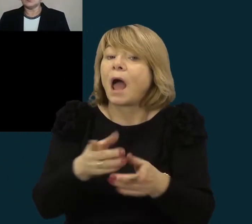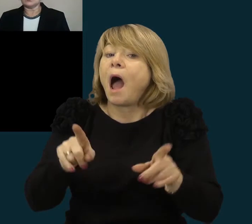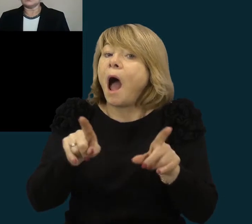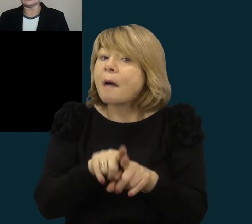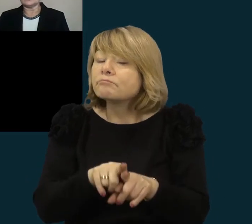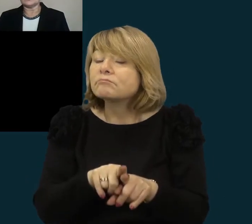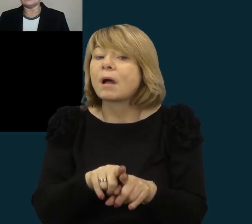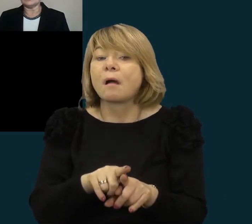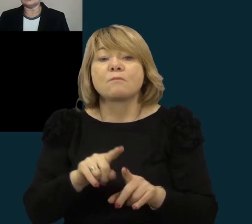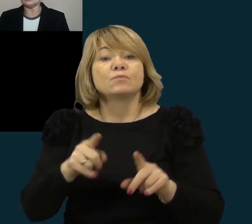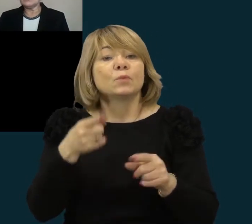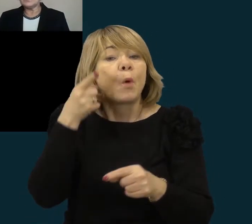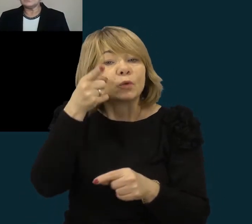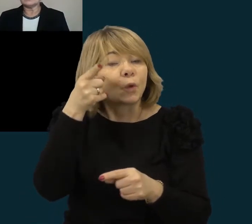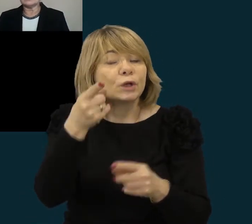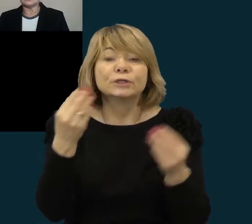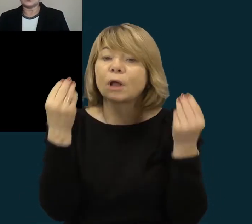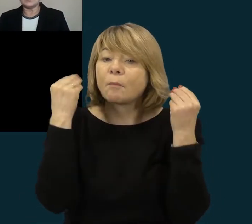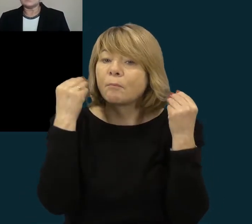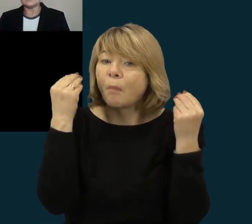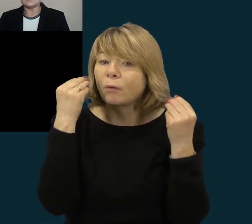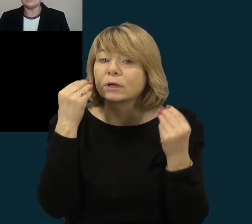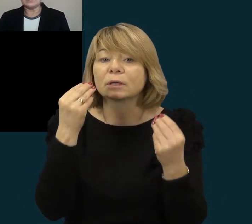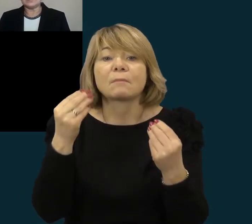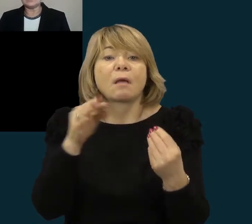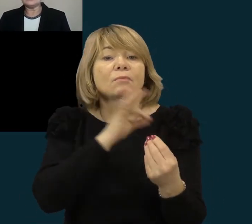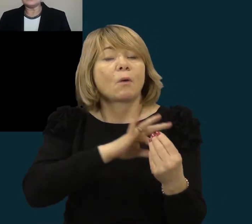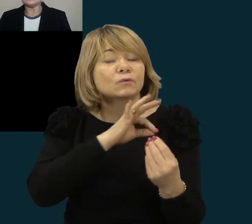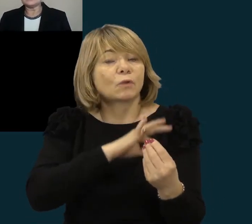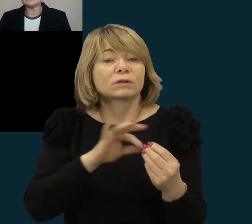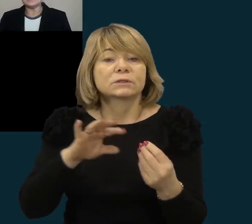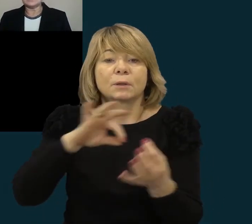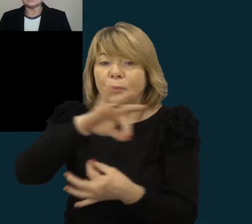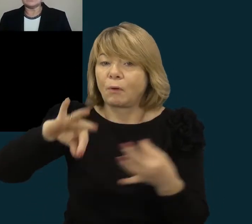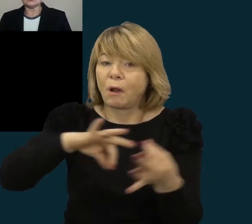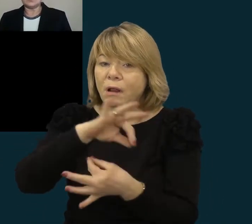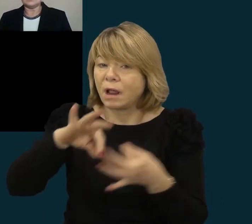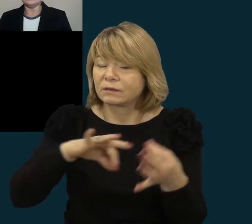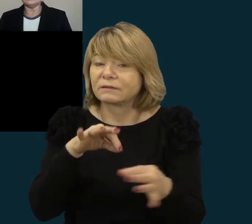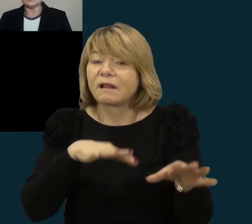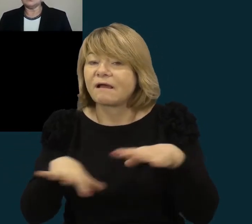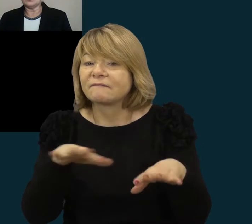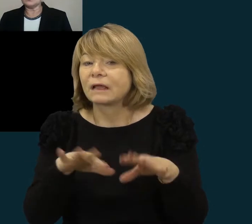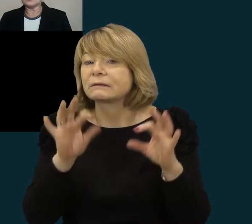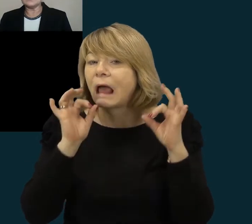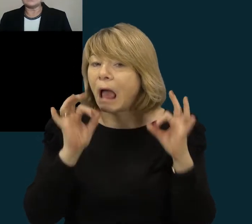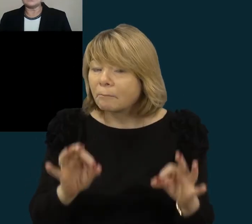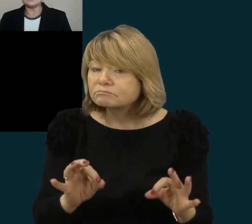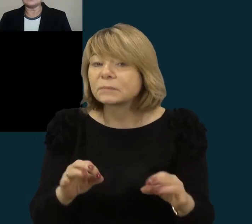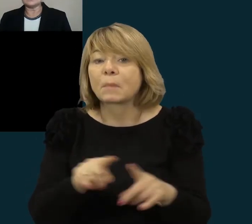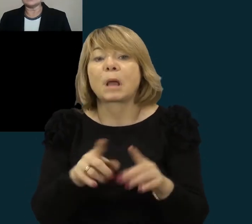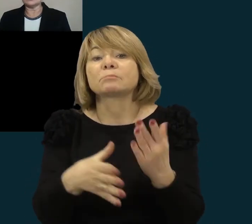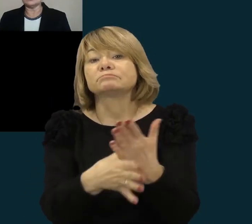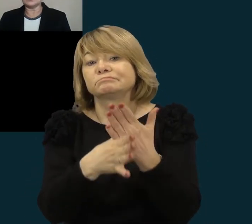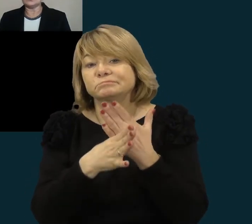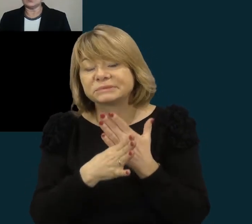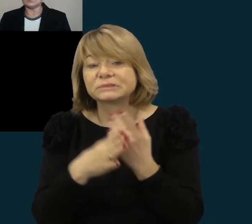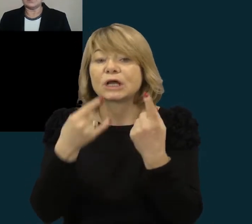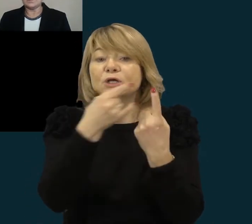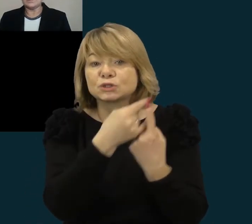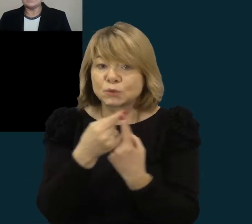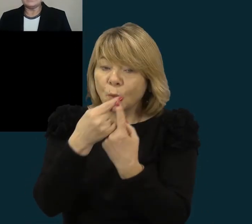tolinio mokymos metu projektinę veiklą, pasitelkiant virtualią Moodle mokymos į aplinką ir Zoom